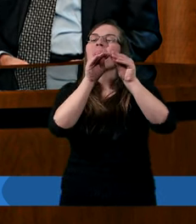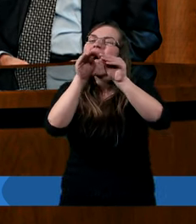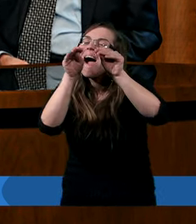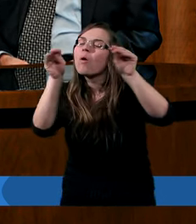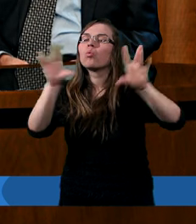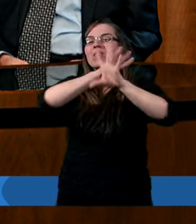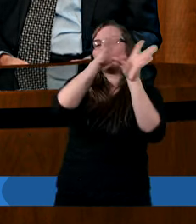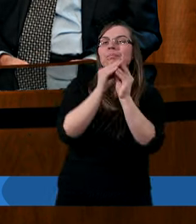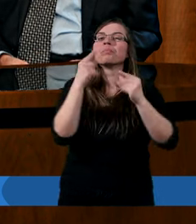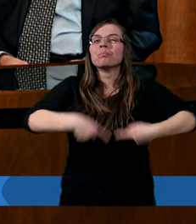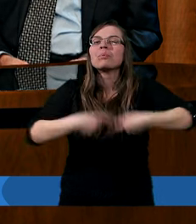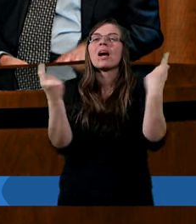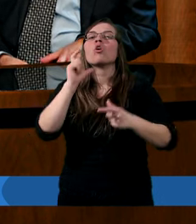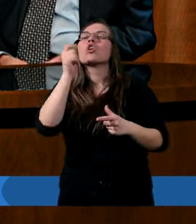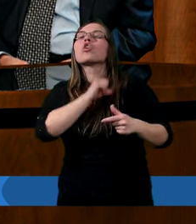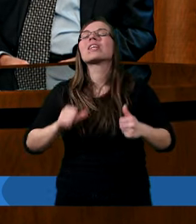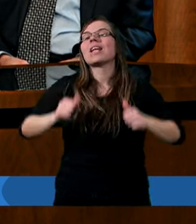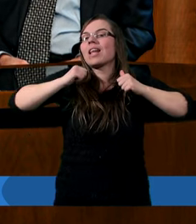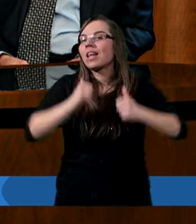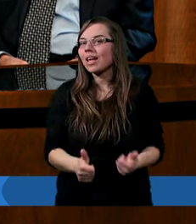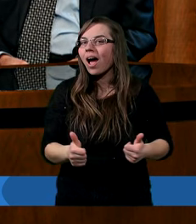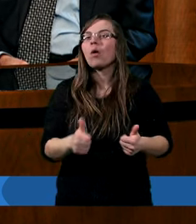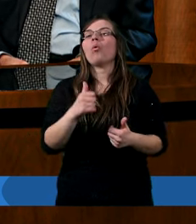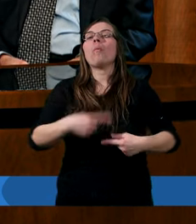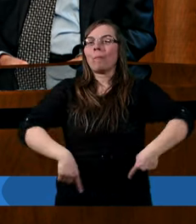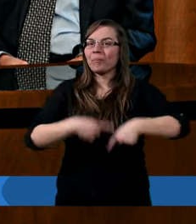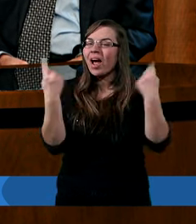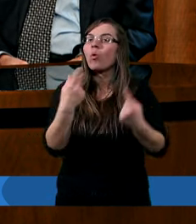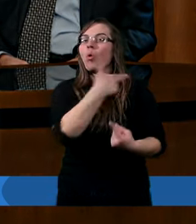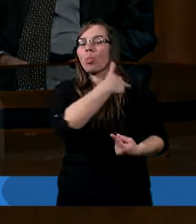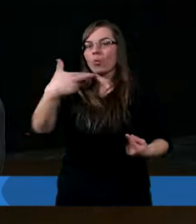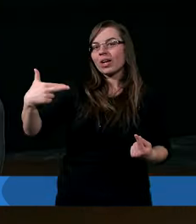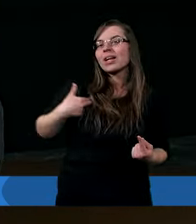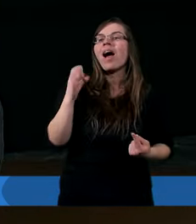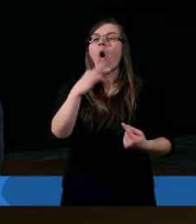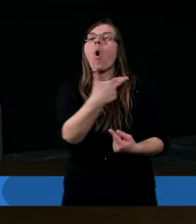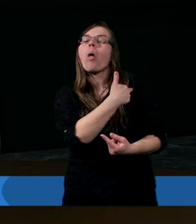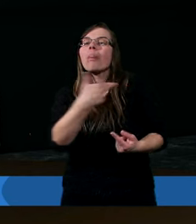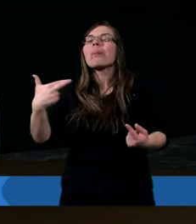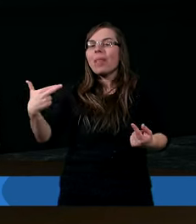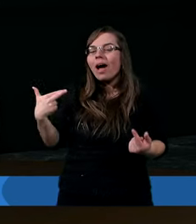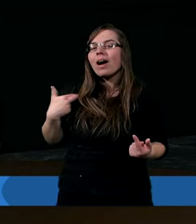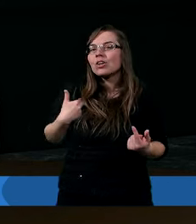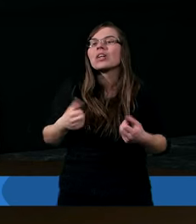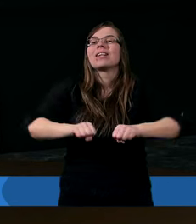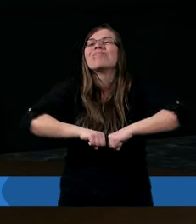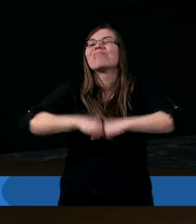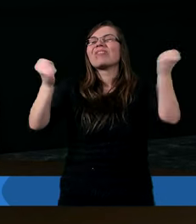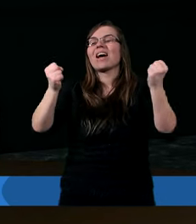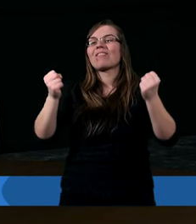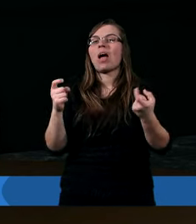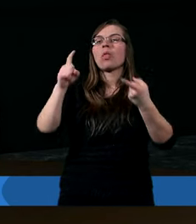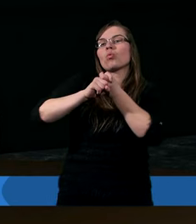On przekonuje nas, co się stało. Przekonuje nas o naszej zerwanej